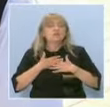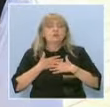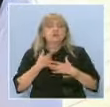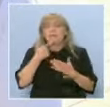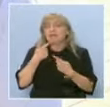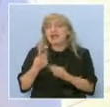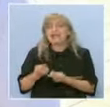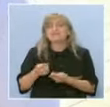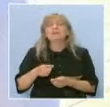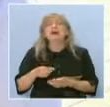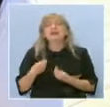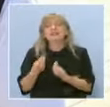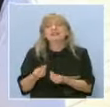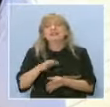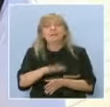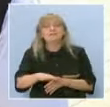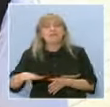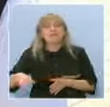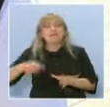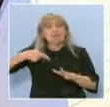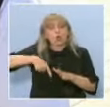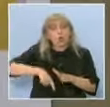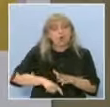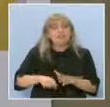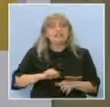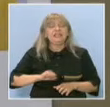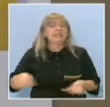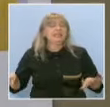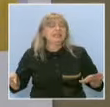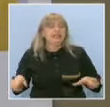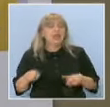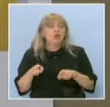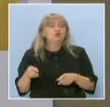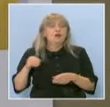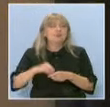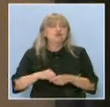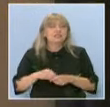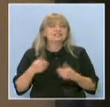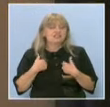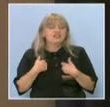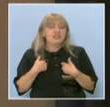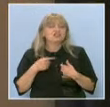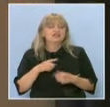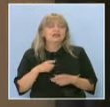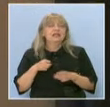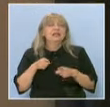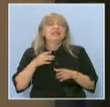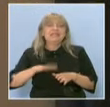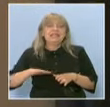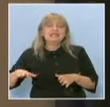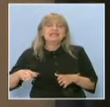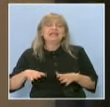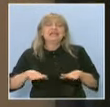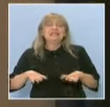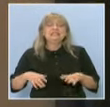корени и криле и това участва във всяка наша деяност. Затова в градината залагат на работата върху емоциите и на